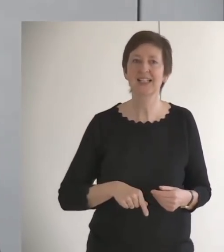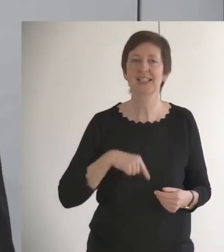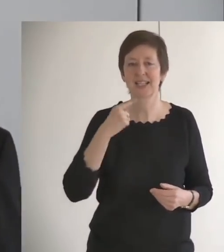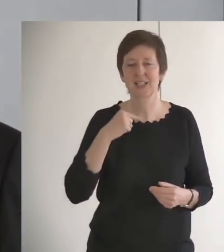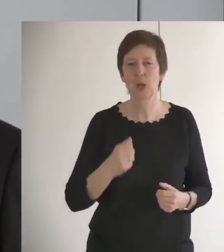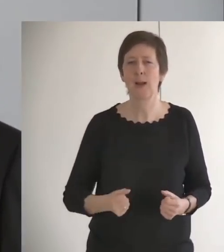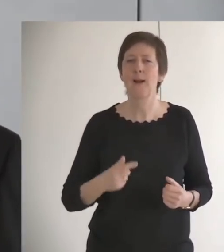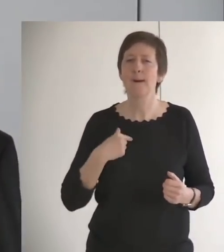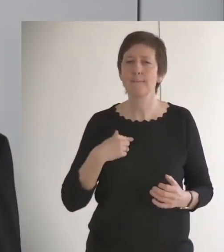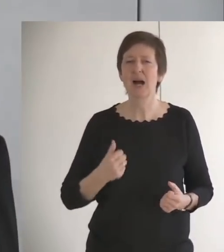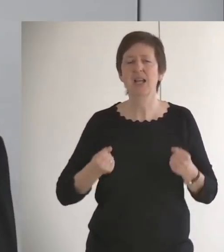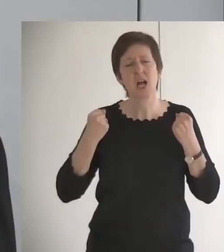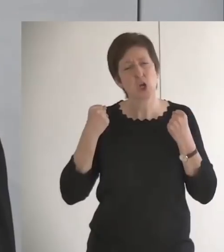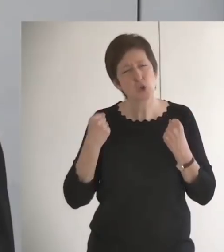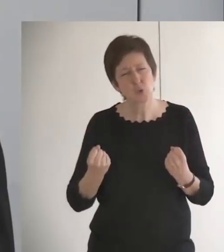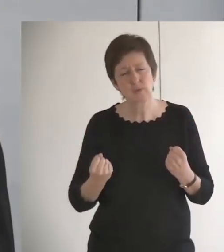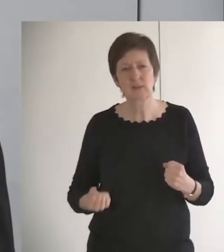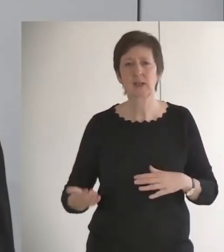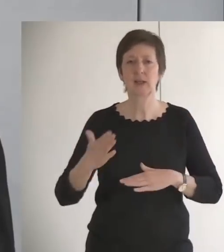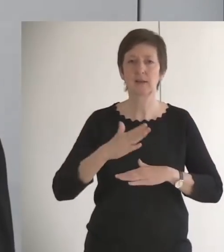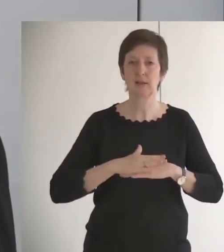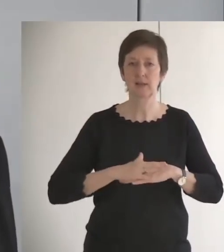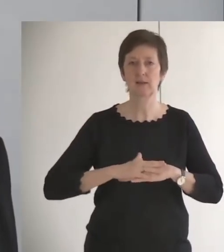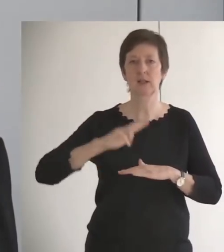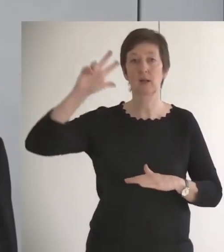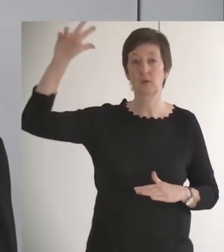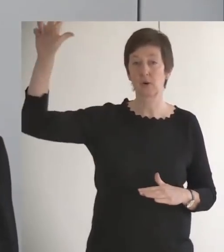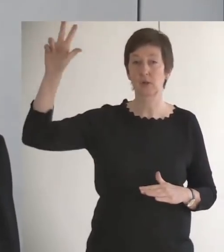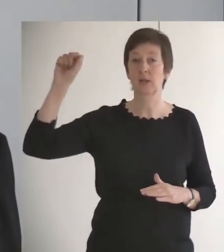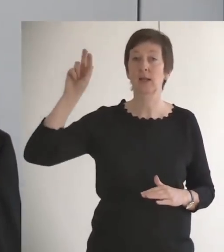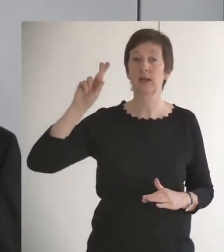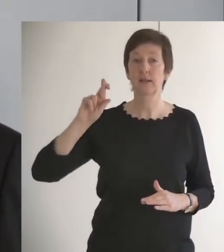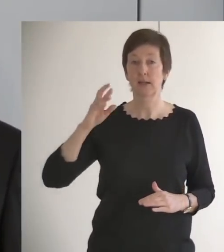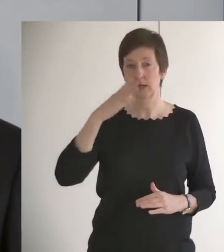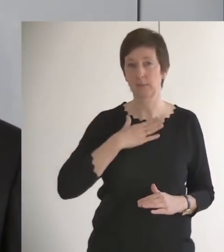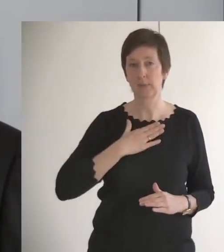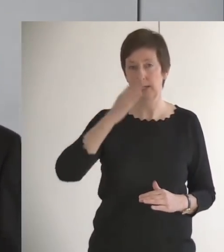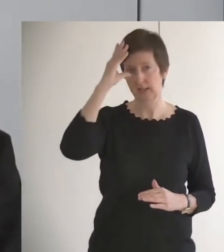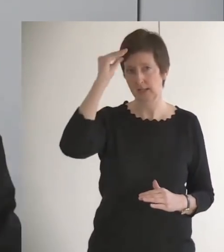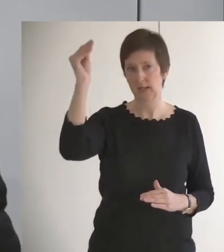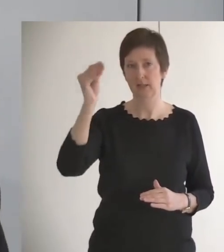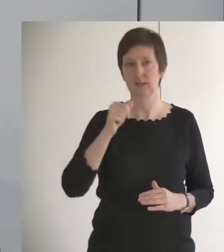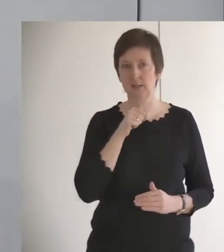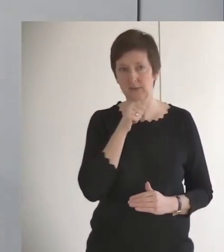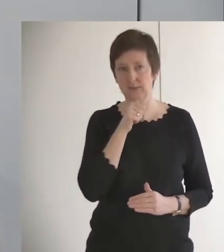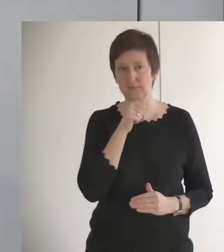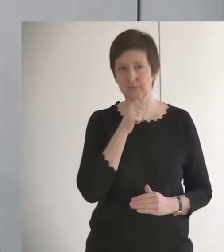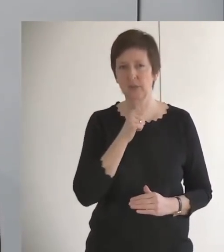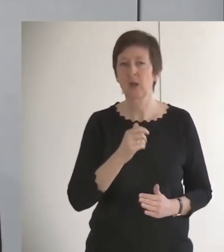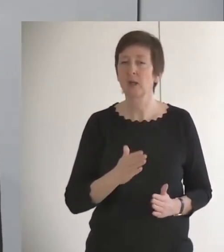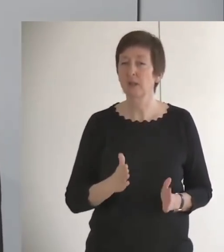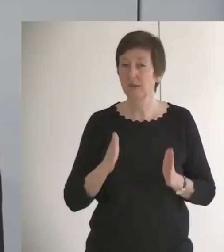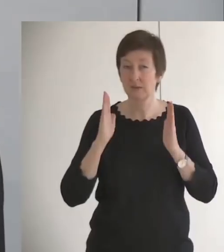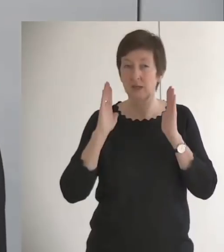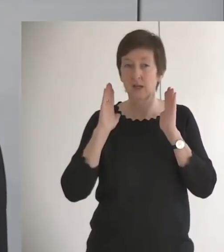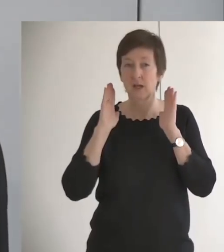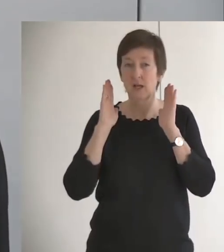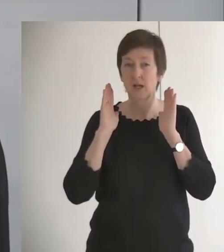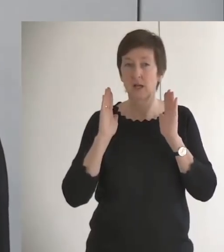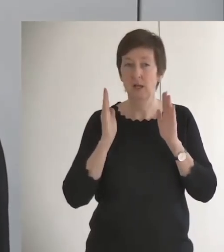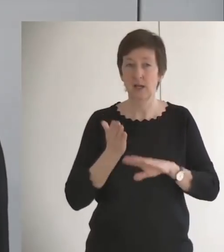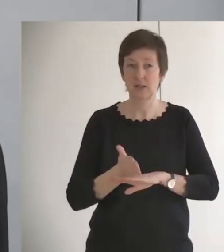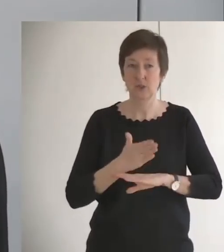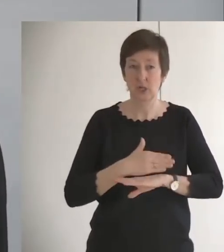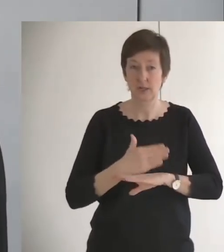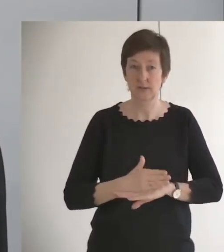Zuversicht setze ich auf Gott, der der Herr ist. Und das ist der entscheidende Punkt, ihr Lieben. Das lasst uns auch in diesen Tagen